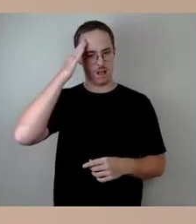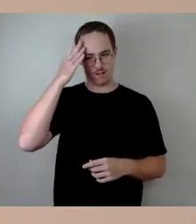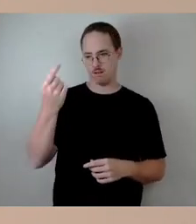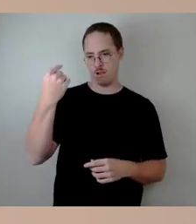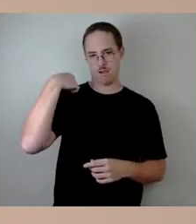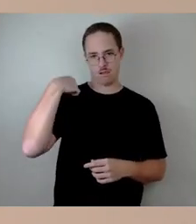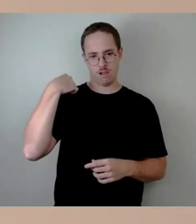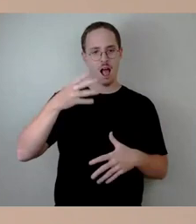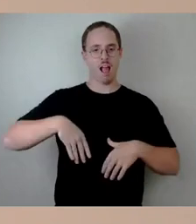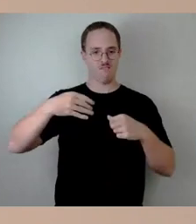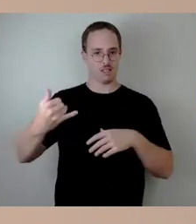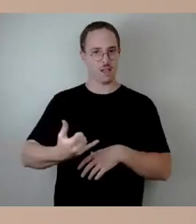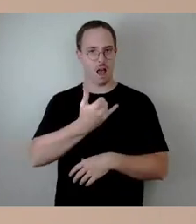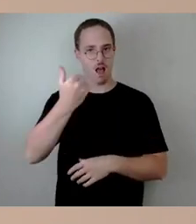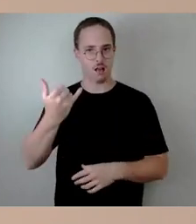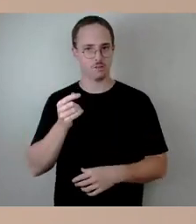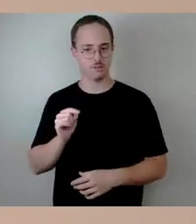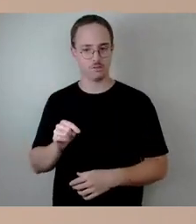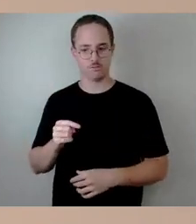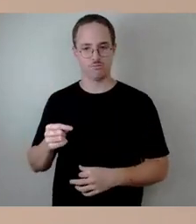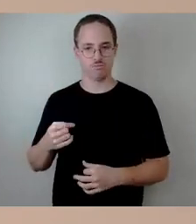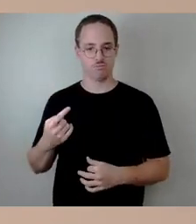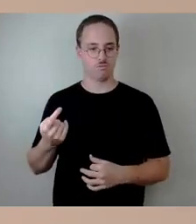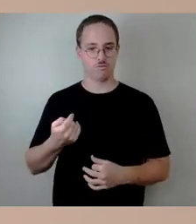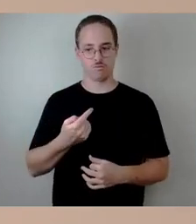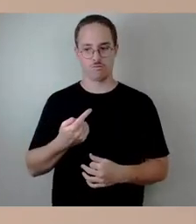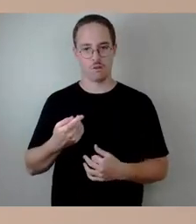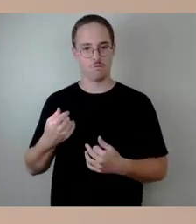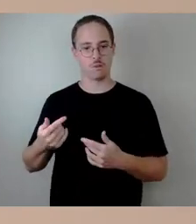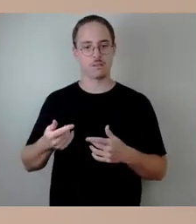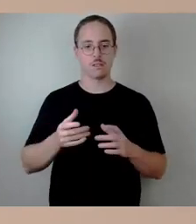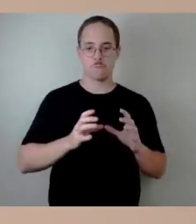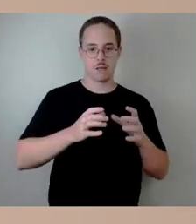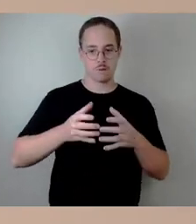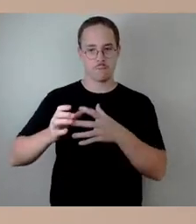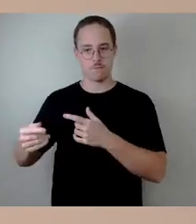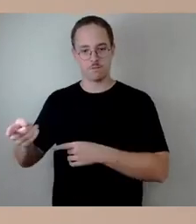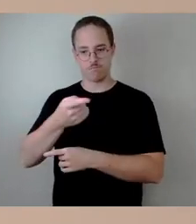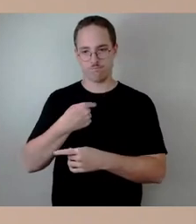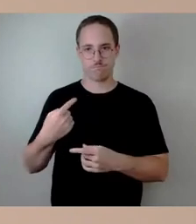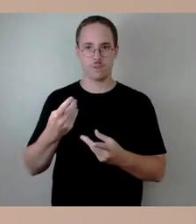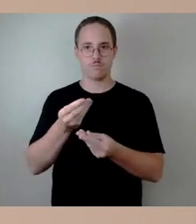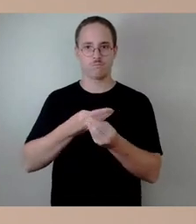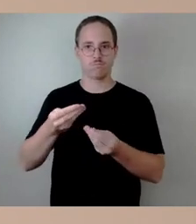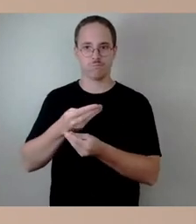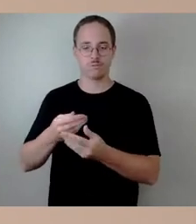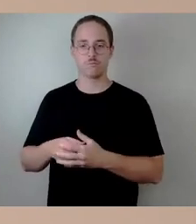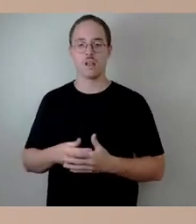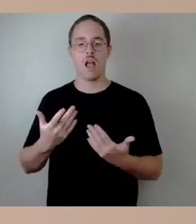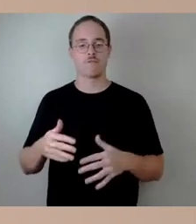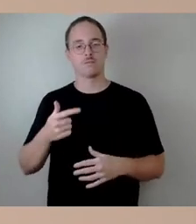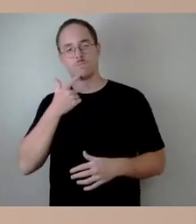Investitionsvorlage am 8. April. Dort sind wir ja von 8,5 Millionen ausgegangen, wo wir